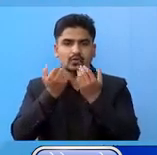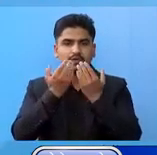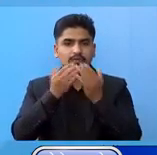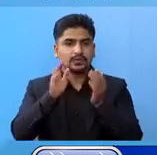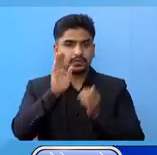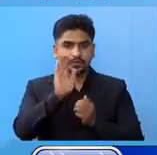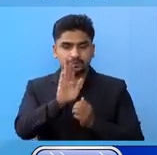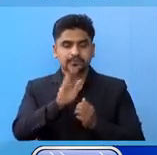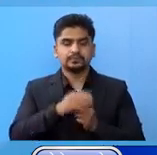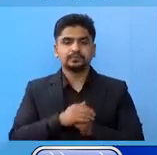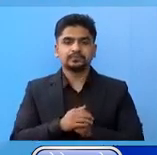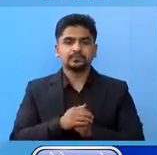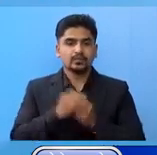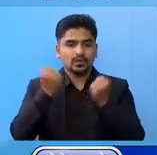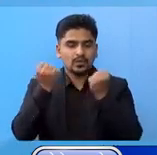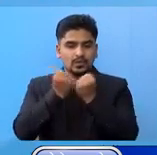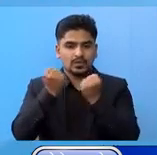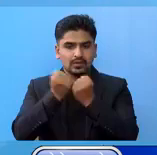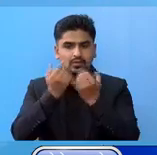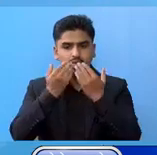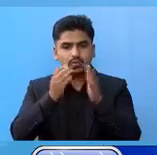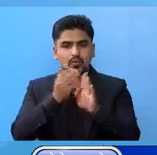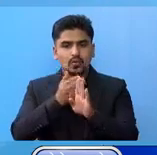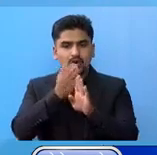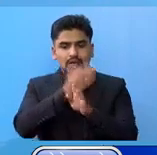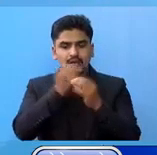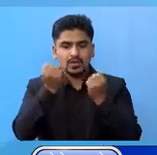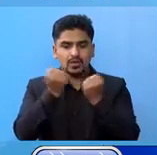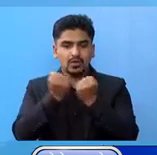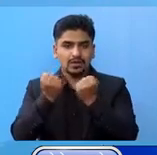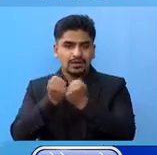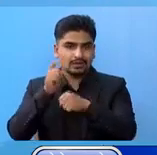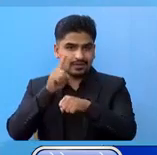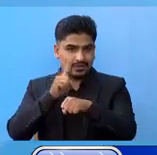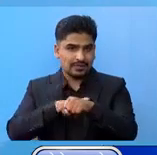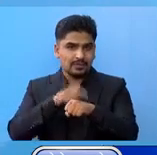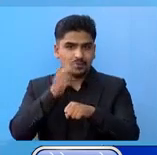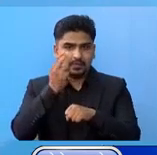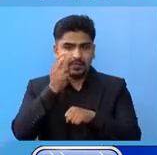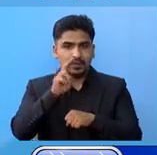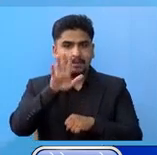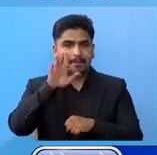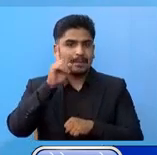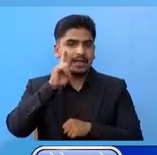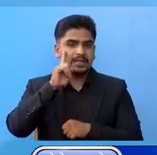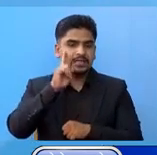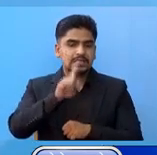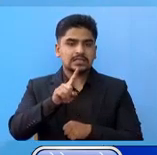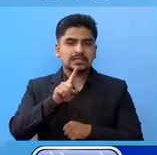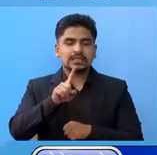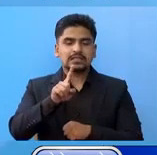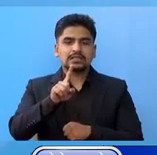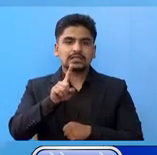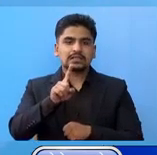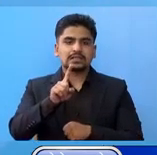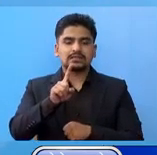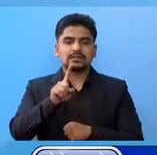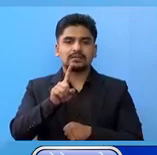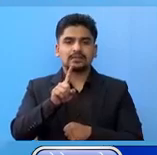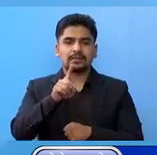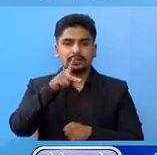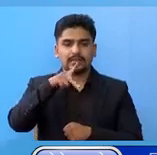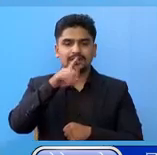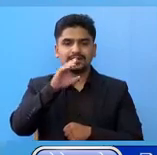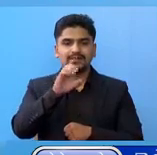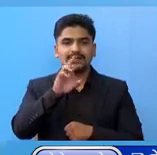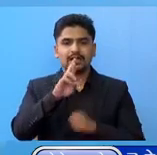छा लगडाउन खुलनों वन्दा अगाडी लगडाउन को बेला मां वायको पास दिन को रियल